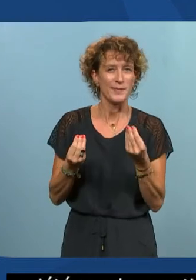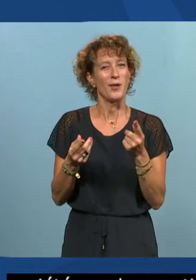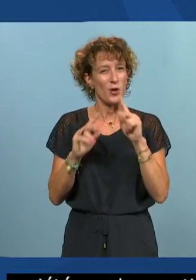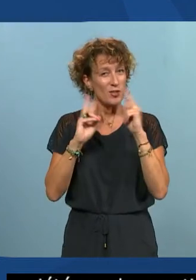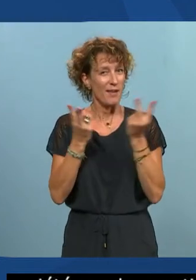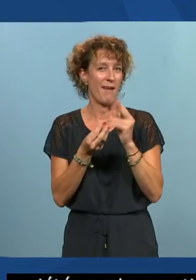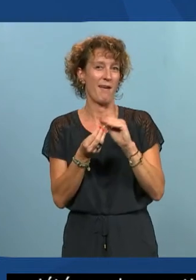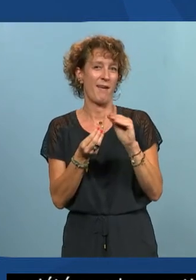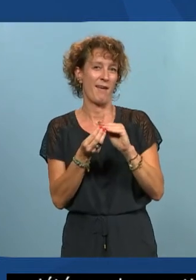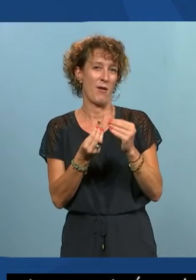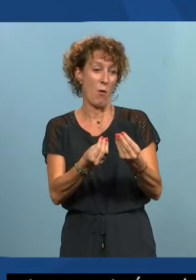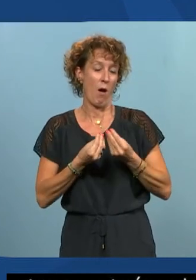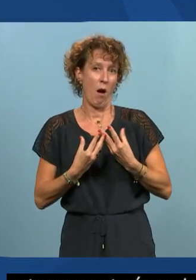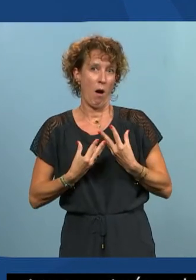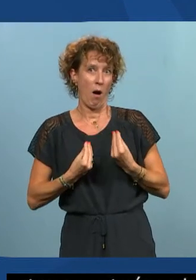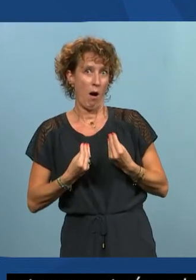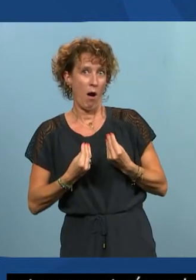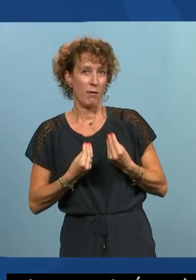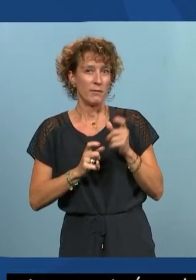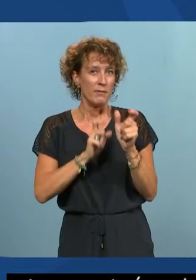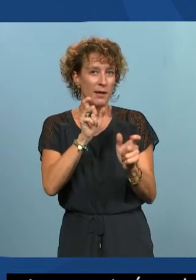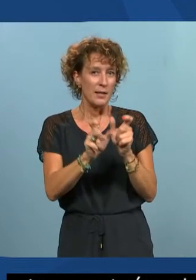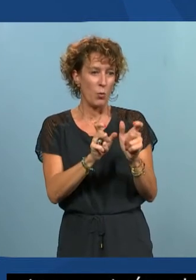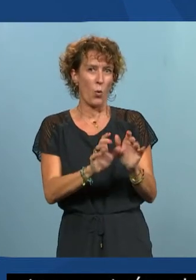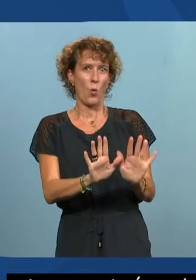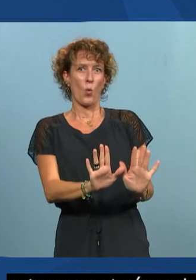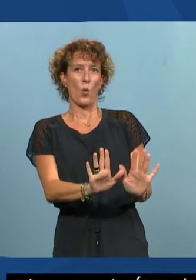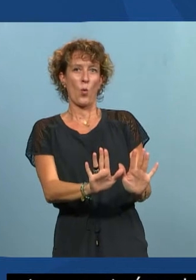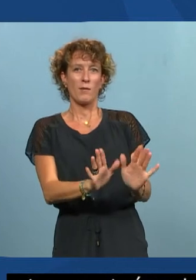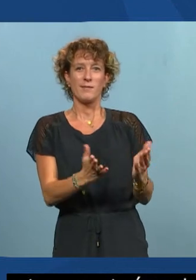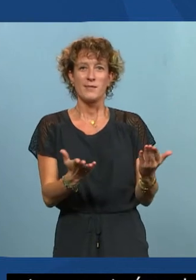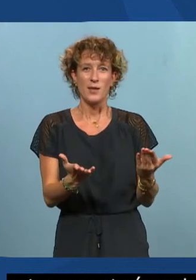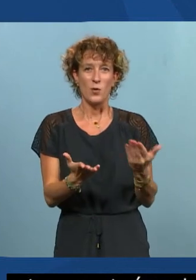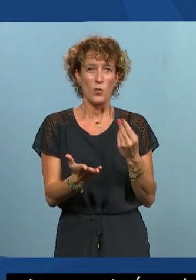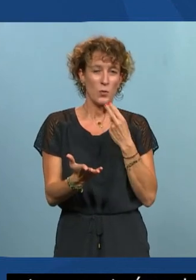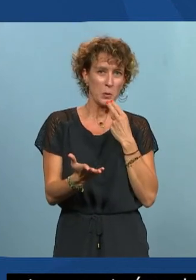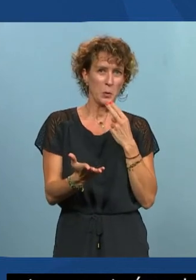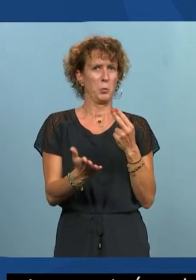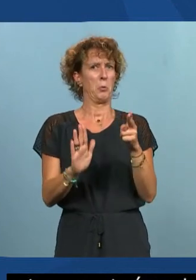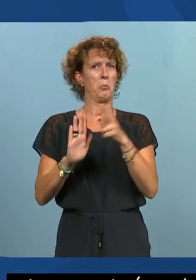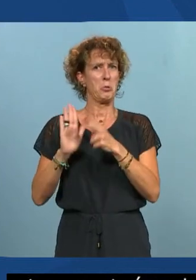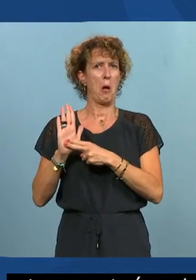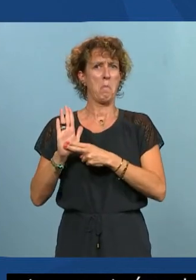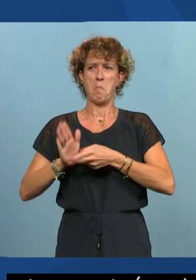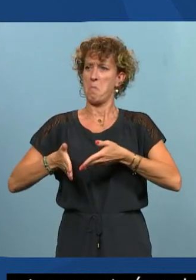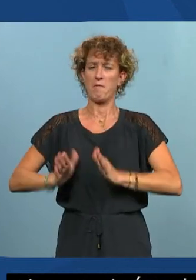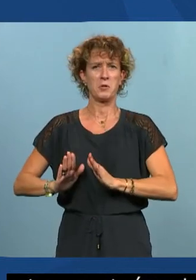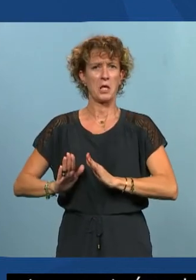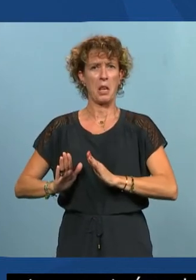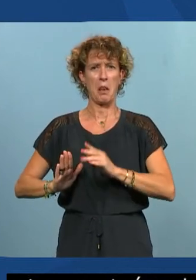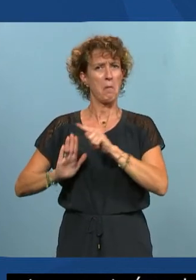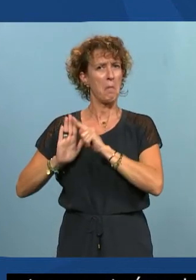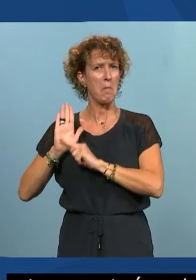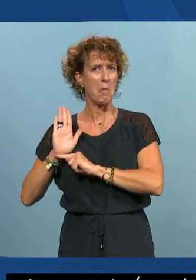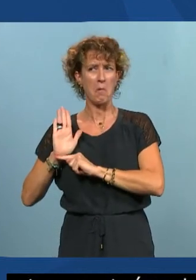avec des mots qui ont tendance à effrayer un petit peu. On va utiliser normes, référentielles, standards. Souvent ça fait